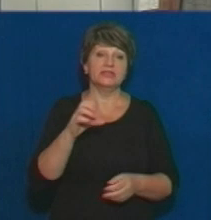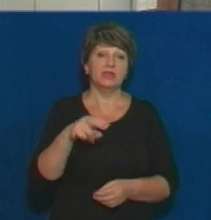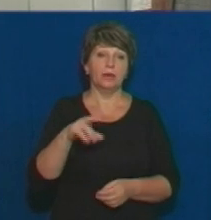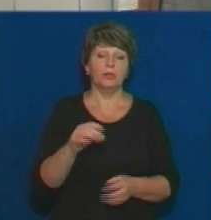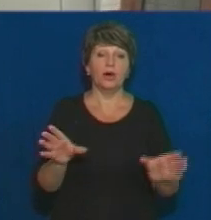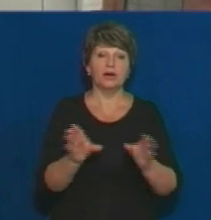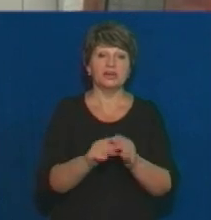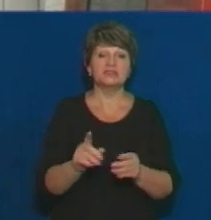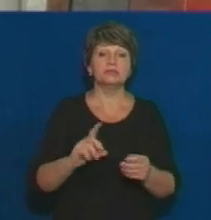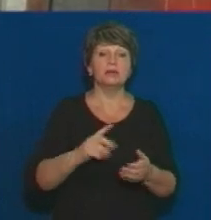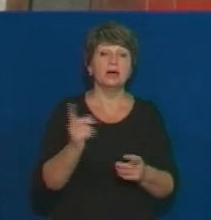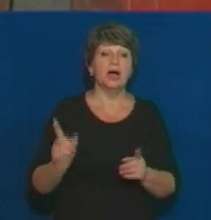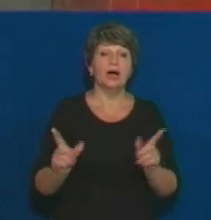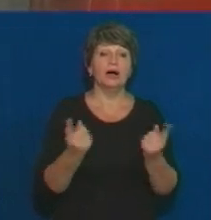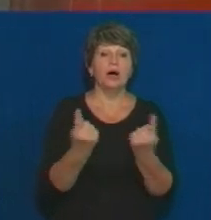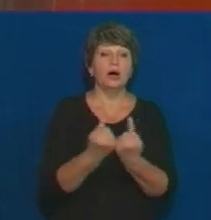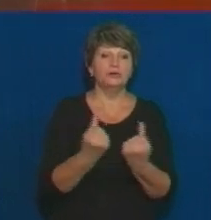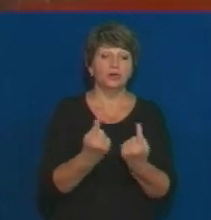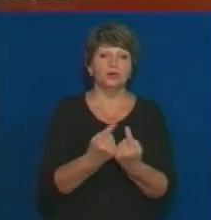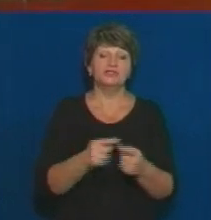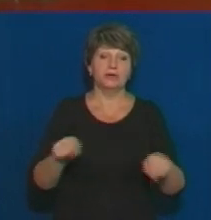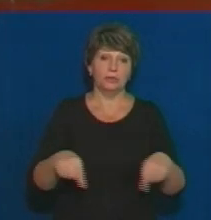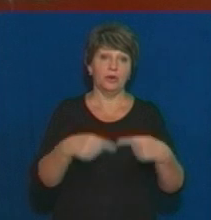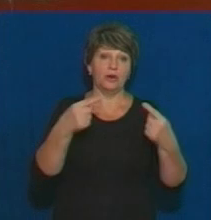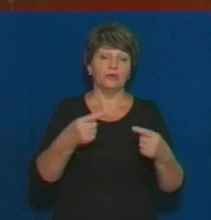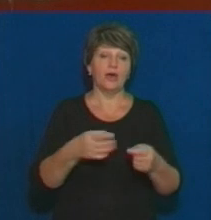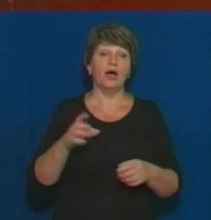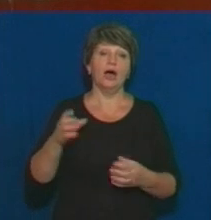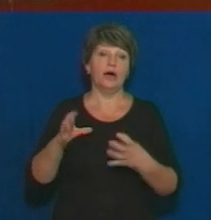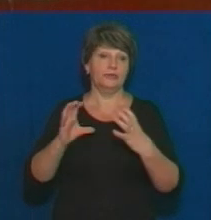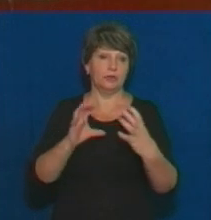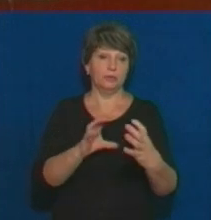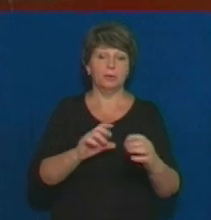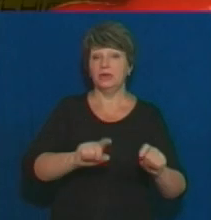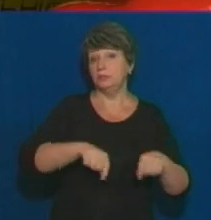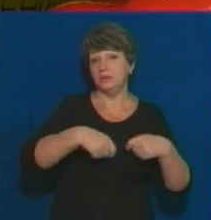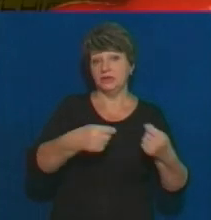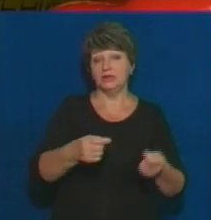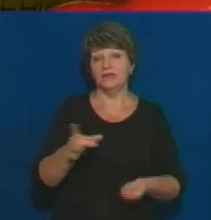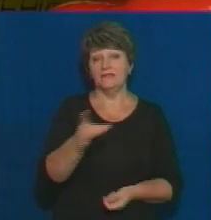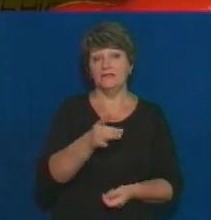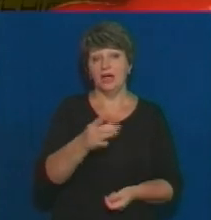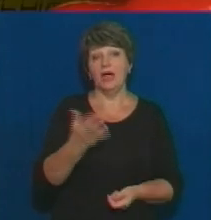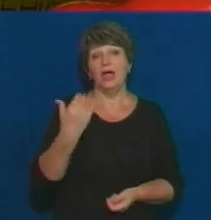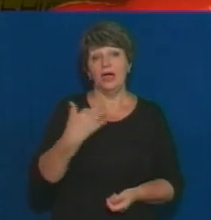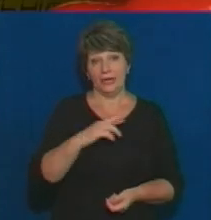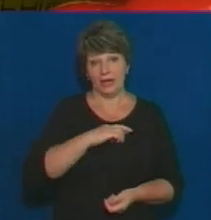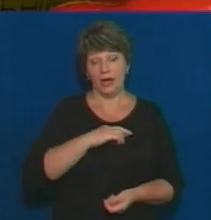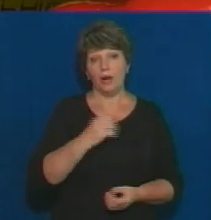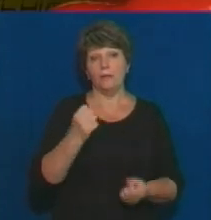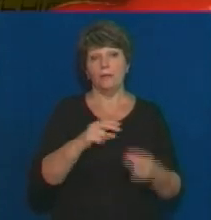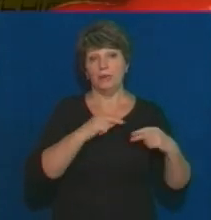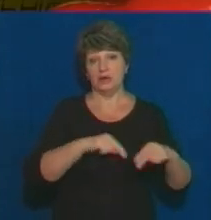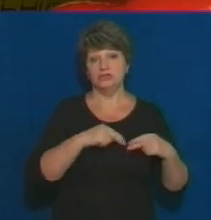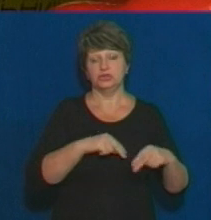організував у Бузівці добровільну пожежну дружину. Автомобіль до села передали із району. Я працював теж водієм